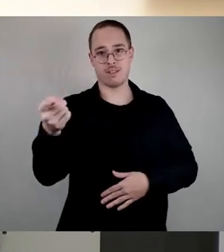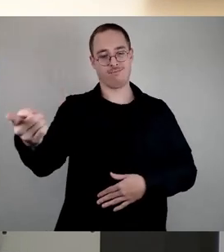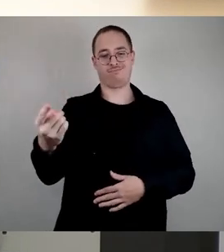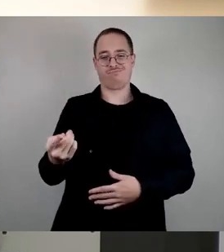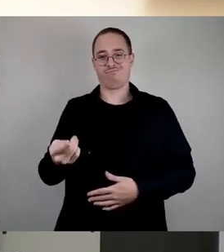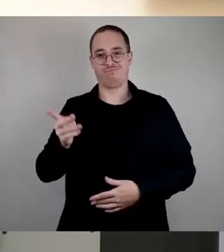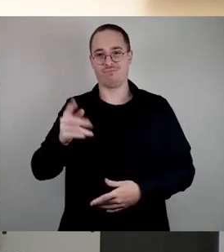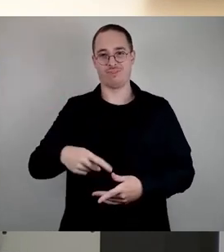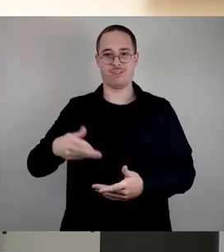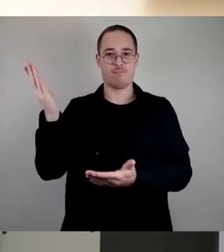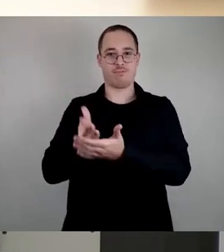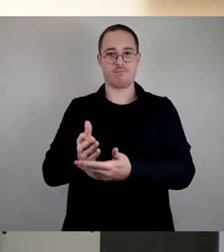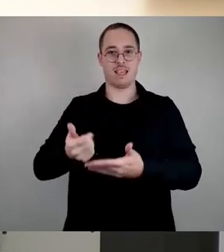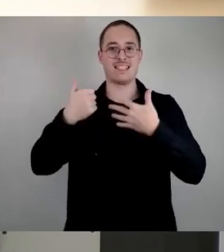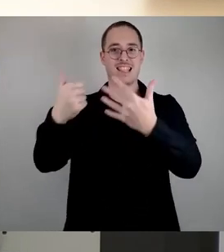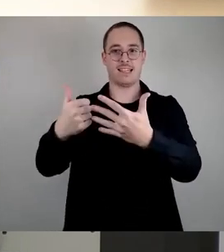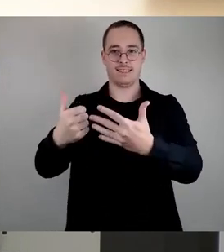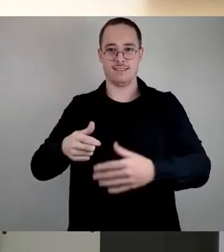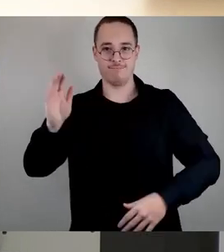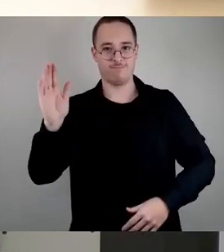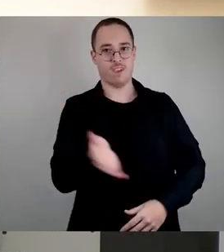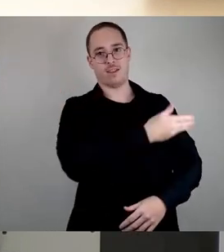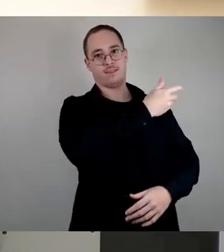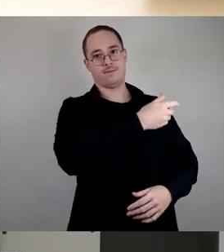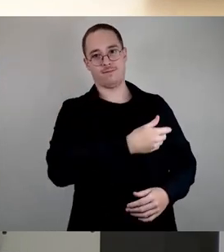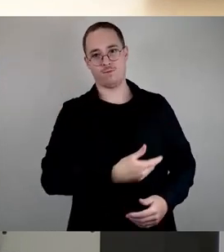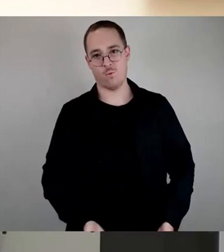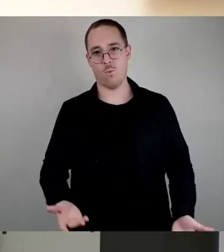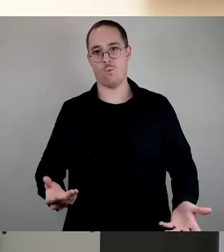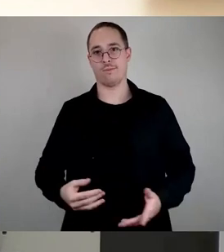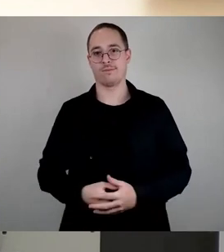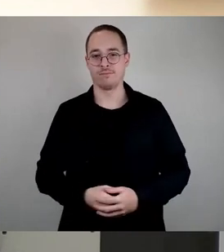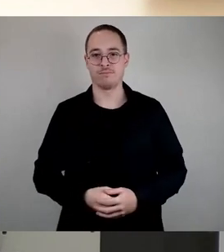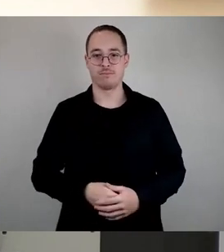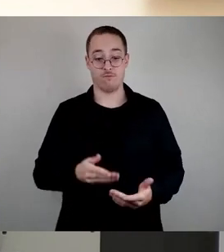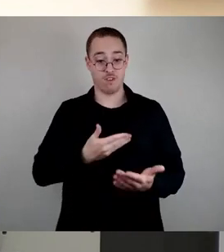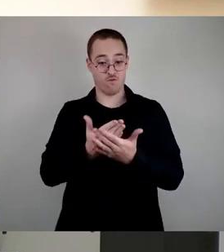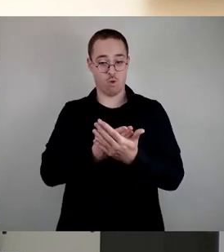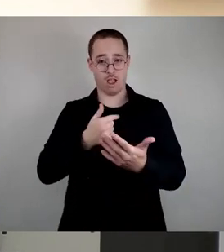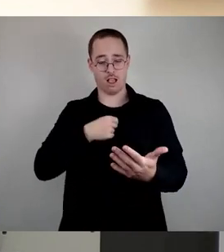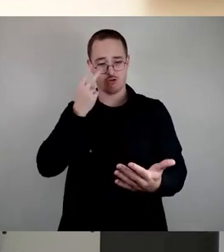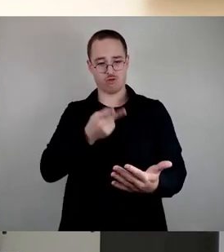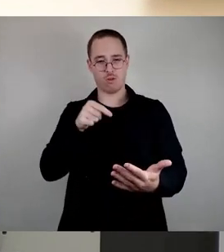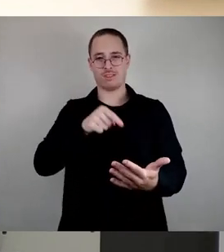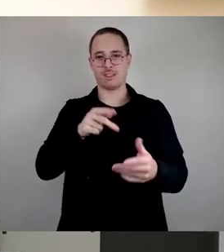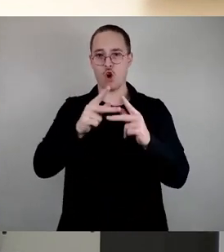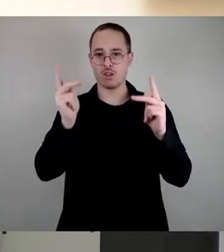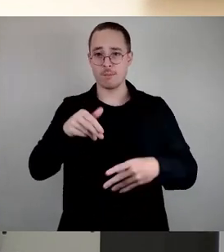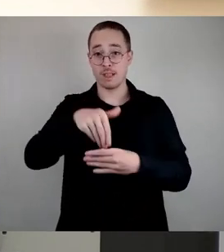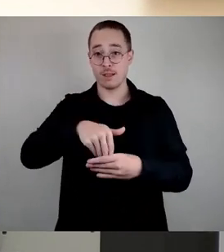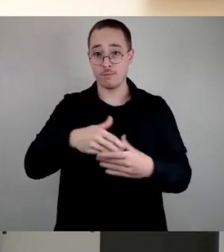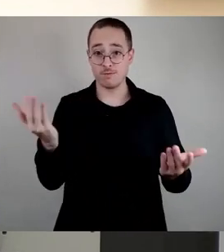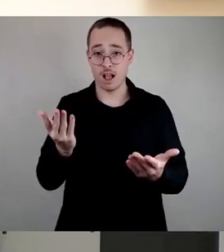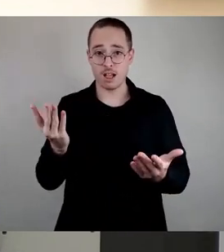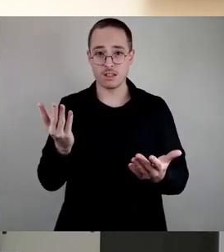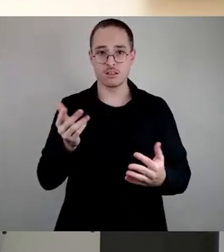mich kein Konzept. Wer sich die Anlage zur Vorlage mal anschaut, was da als Konzept drin ist, dort sind mehrfach die